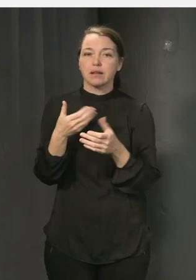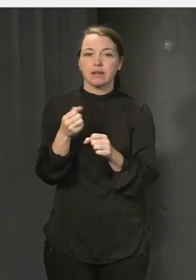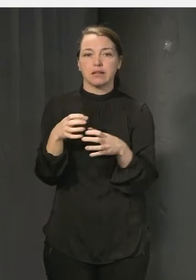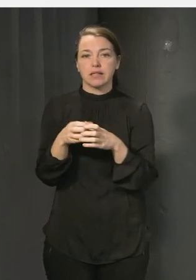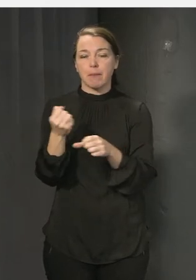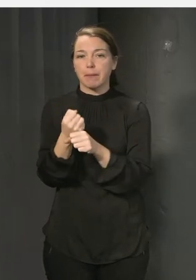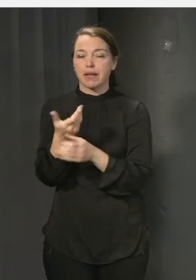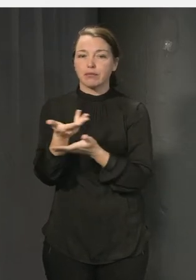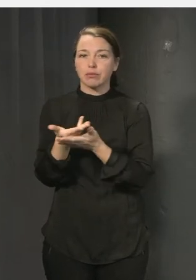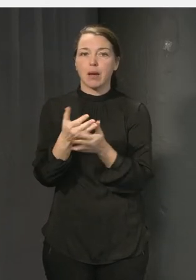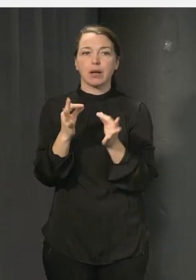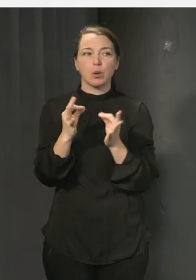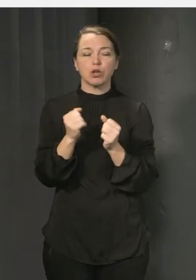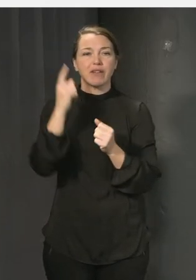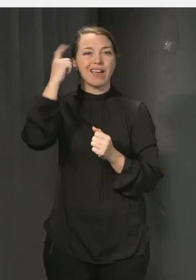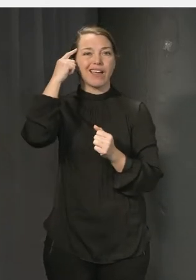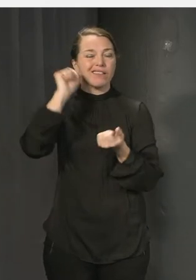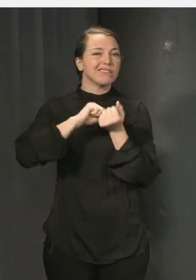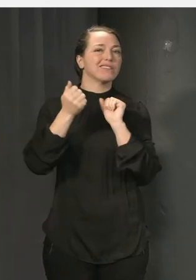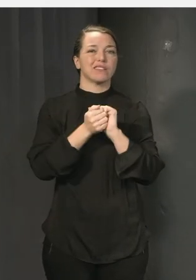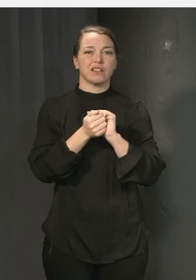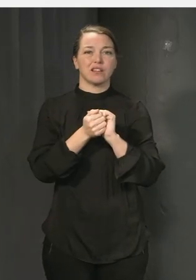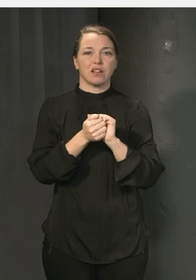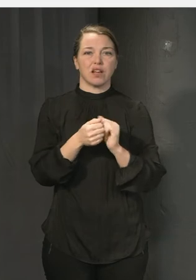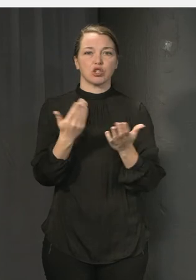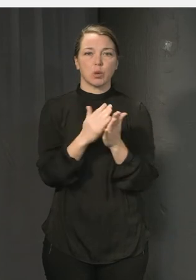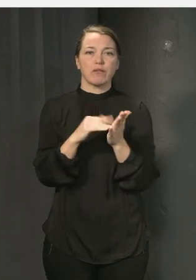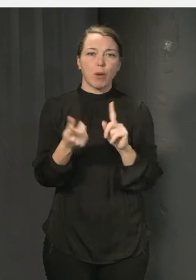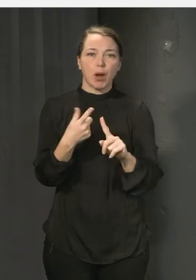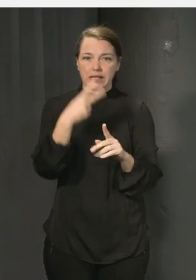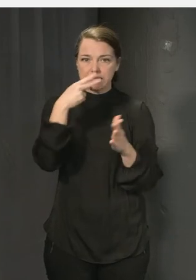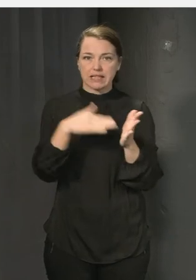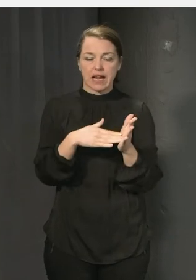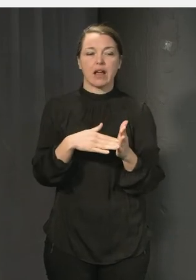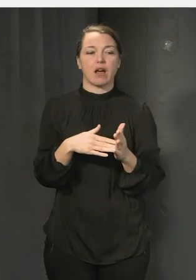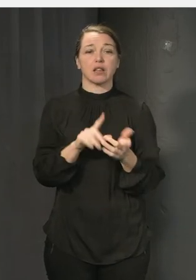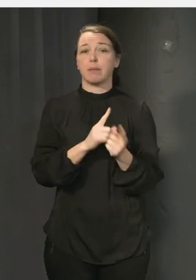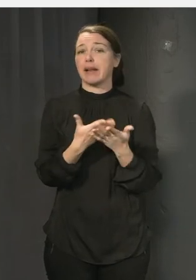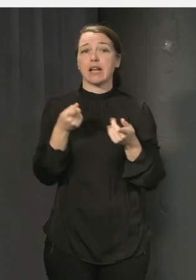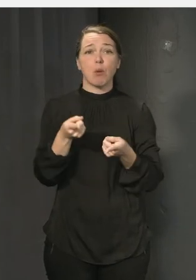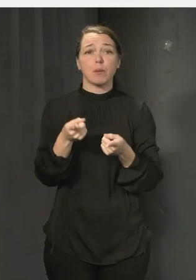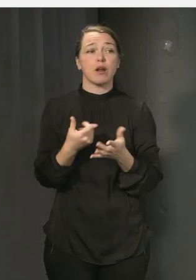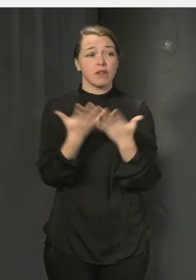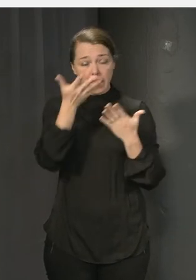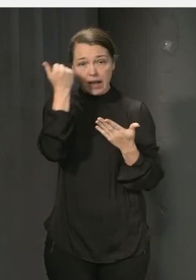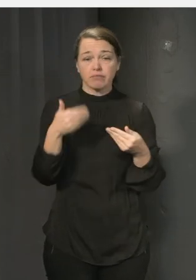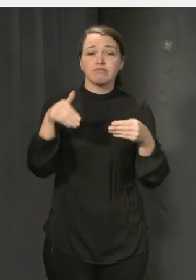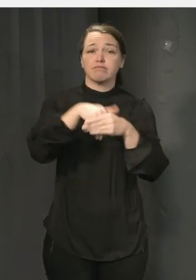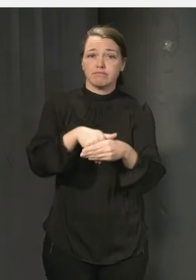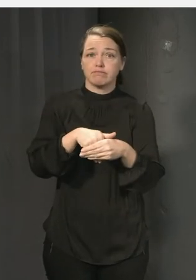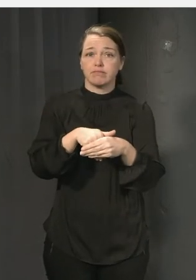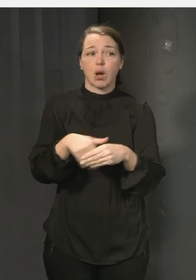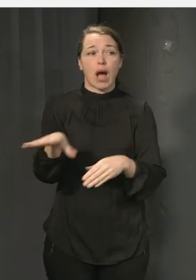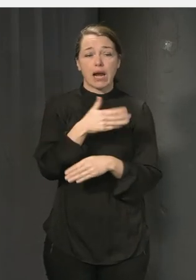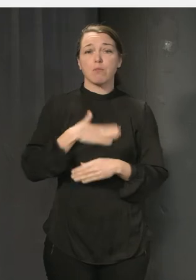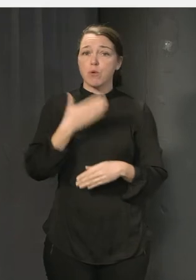få ett annat mindset där man tänker? Alla skolan redan från början säkerställer att fler passar in och mår